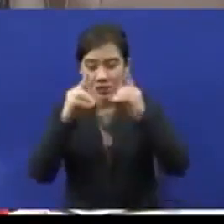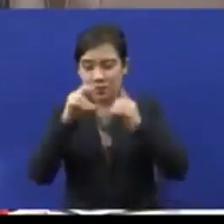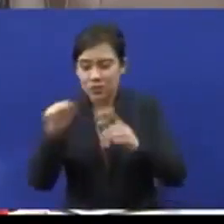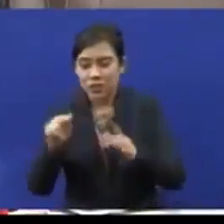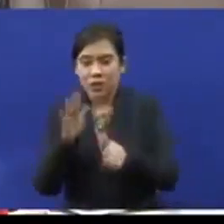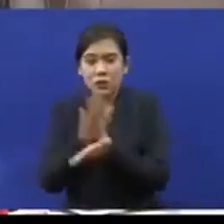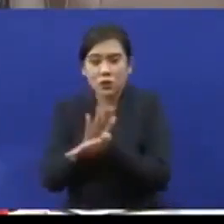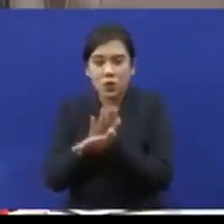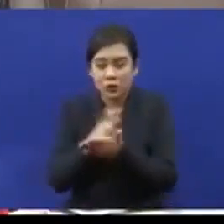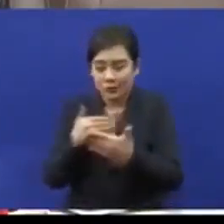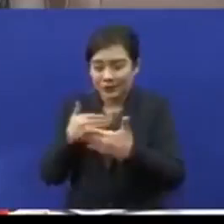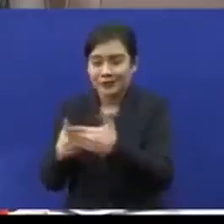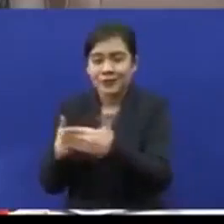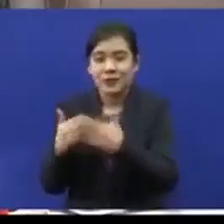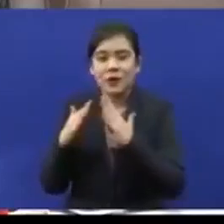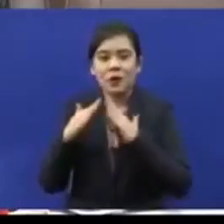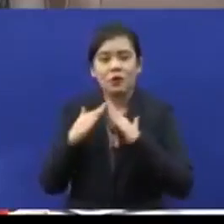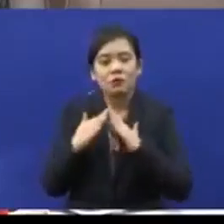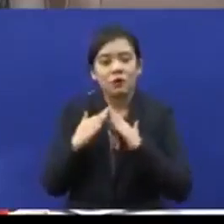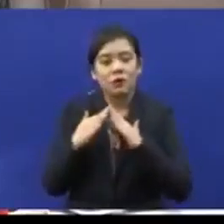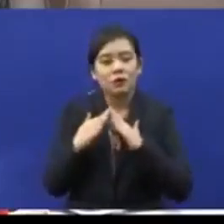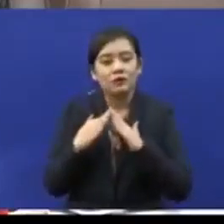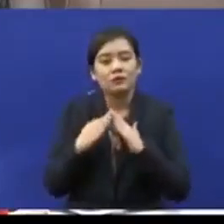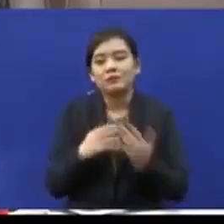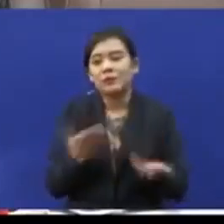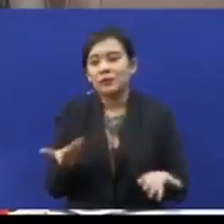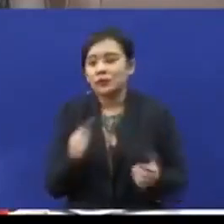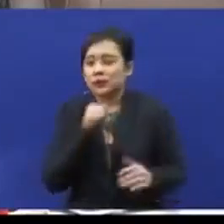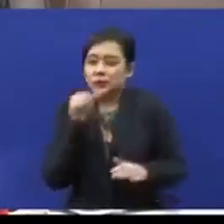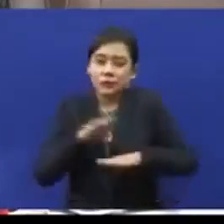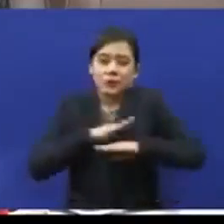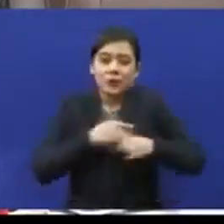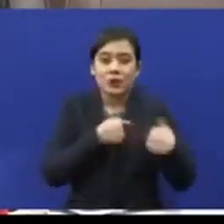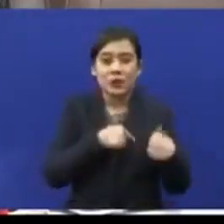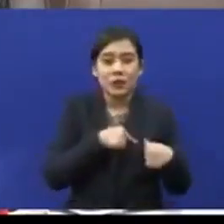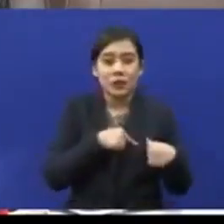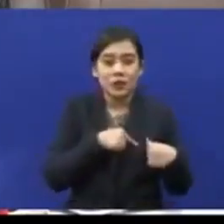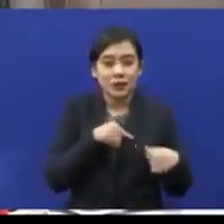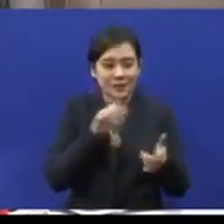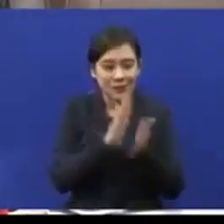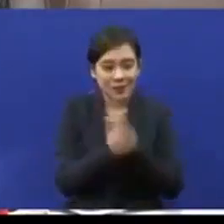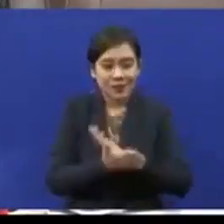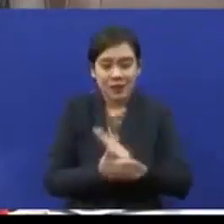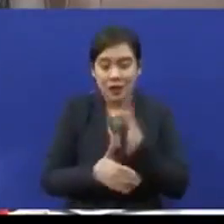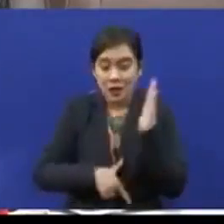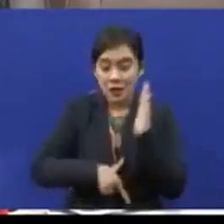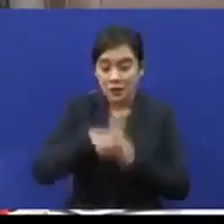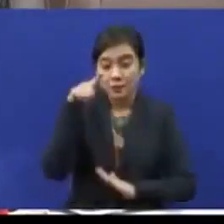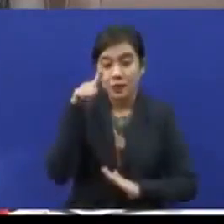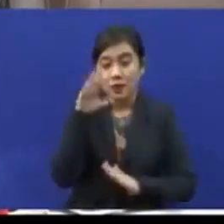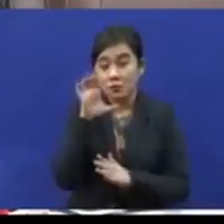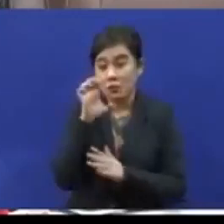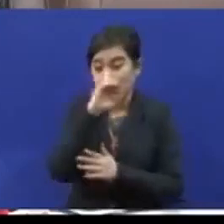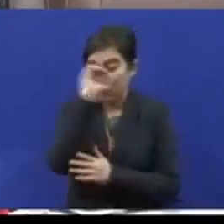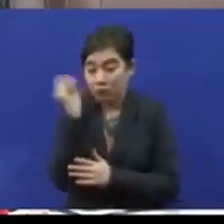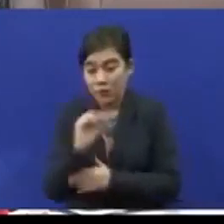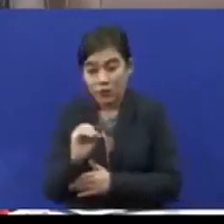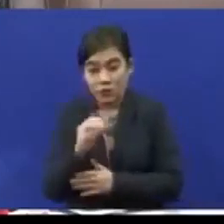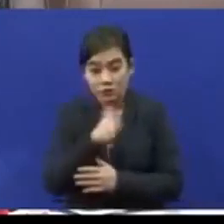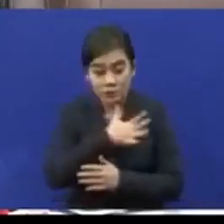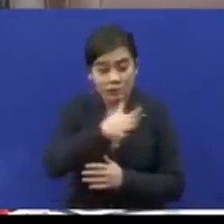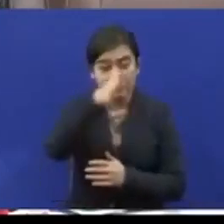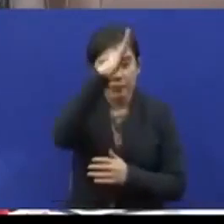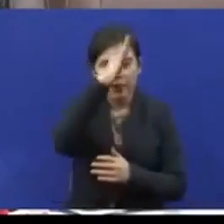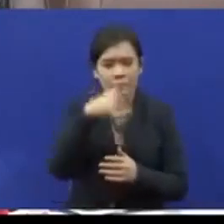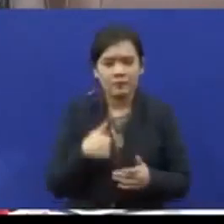terdekat dari rumah mereka adalah tidak memuaskan. Lebih daripada 50% ibu bapa berasa